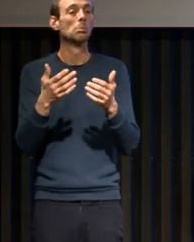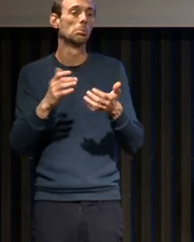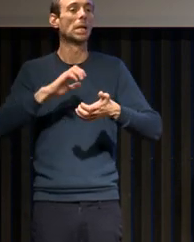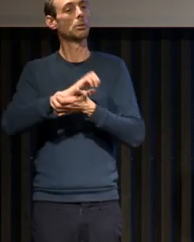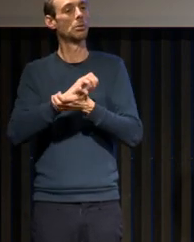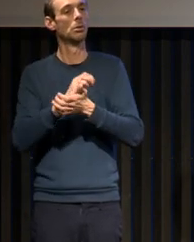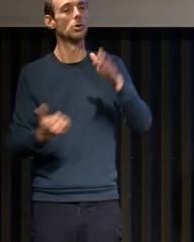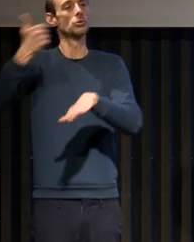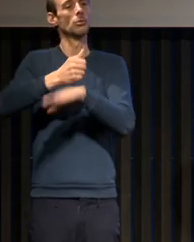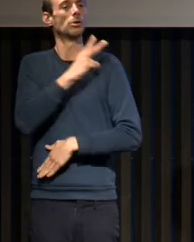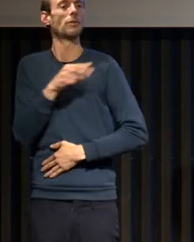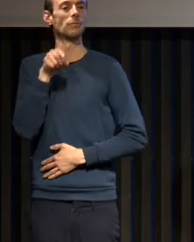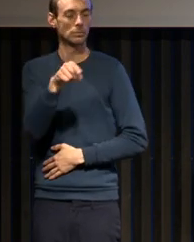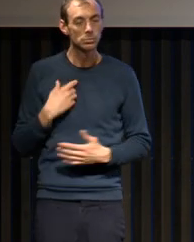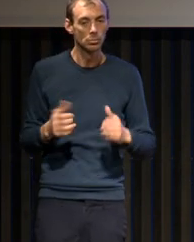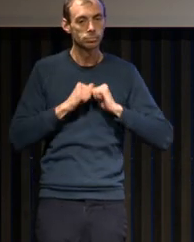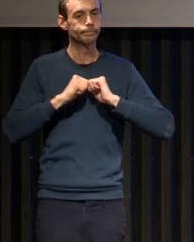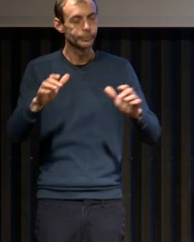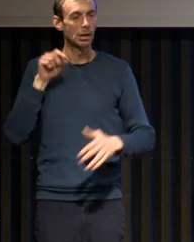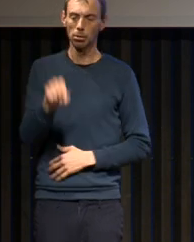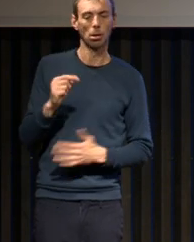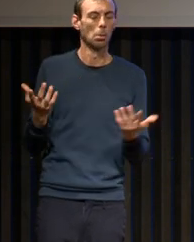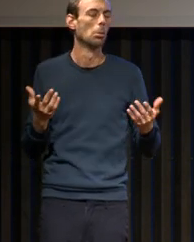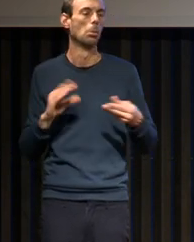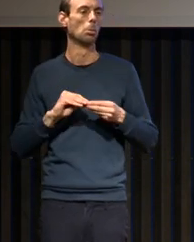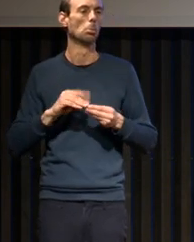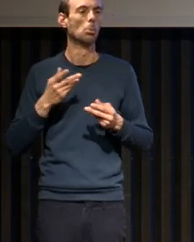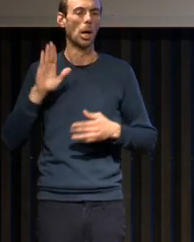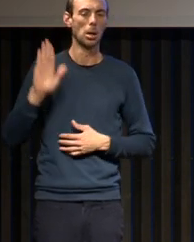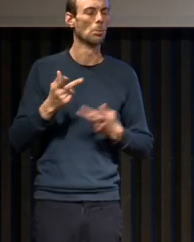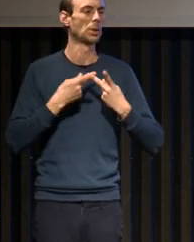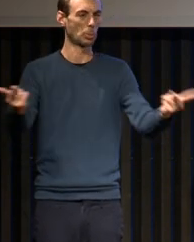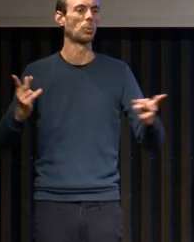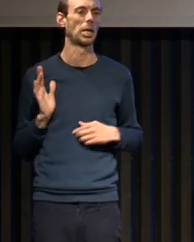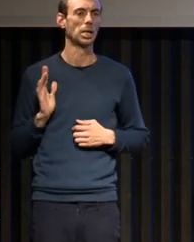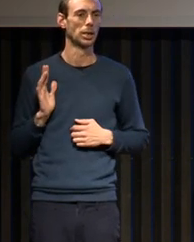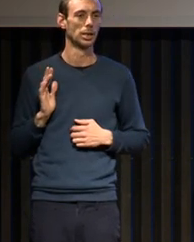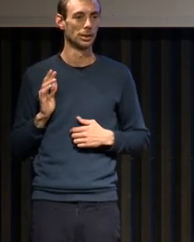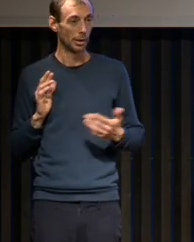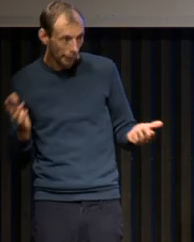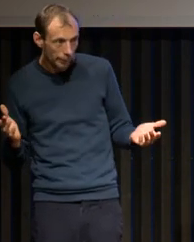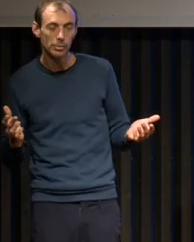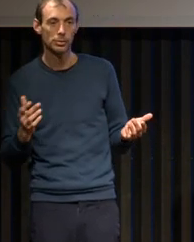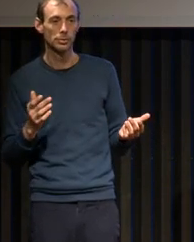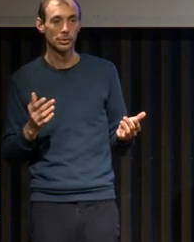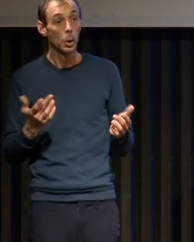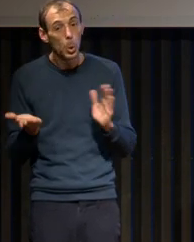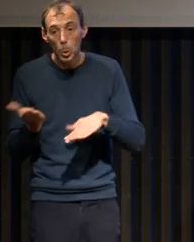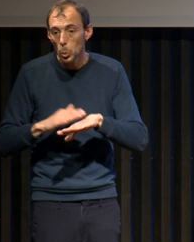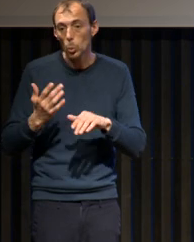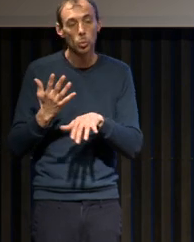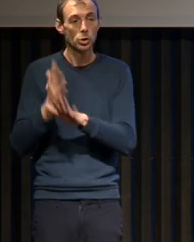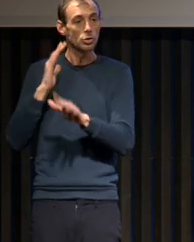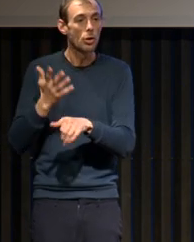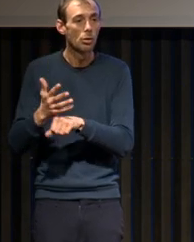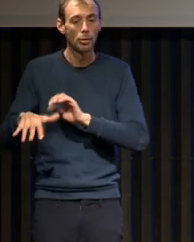Sleep apnea, a major public health problem ». Voilà le mal du siècle. Il y a 10 à 15 ans, il nous disait, l'apnée obstructive du sommeil était considérée comme une